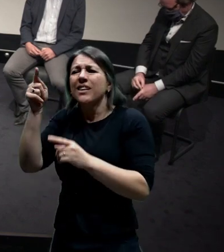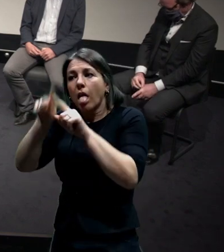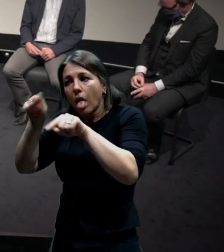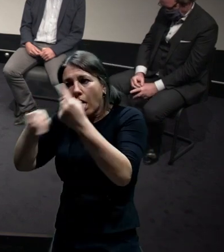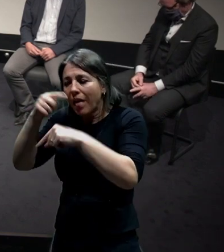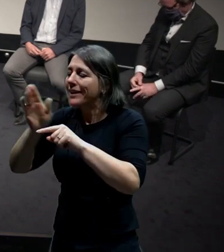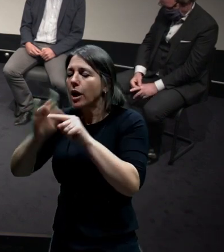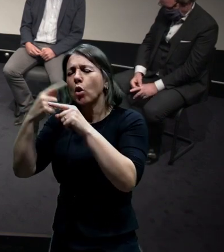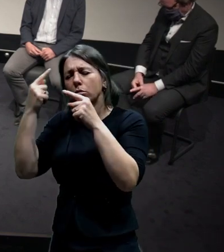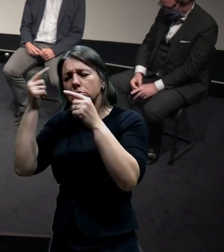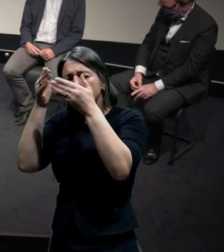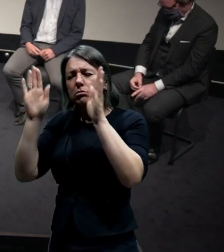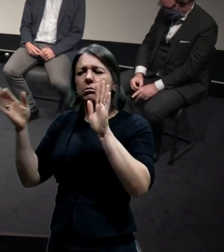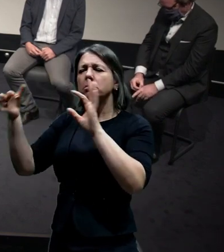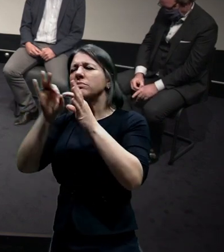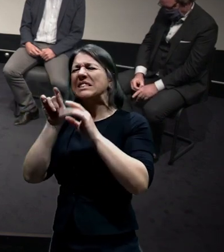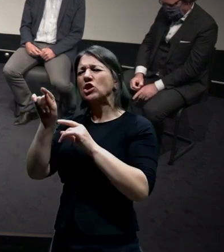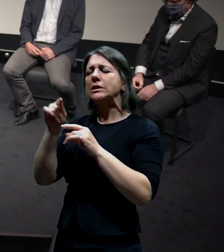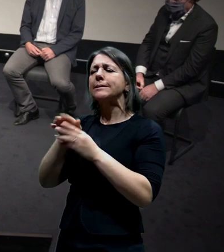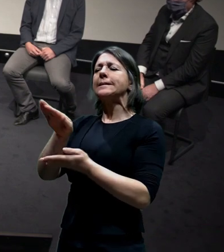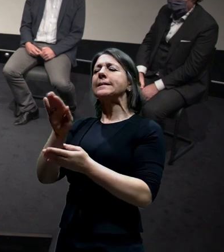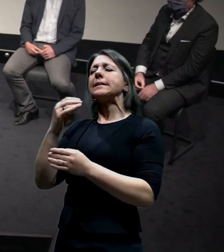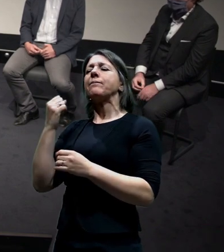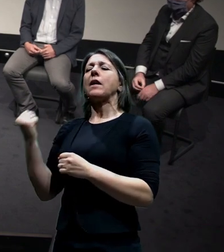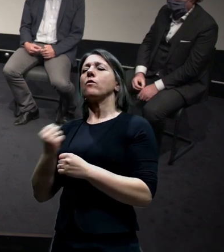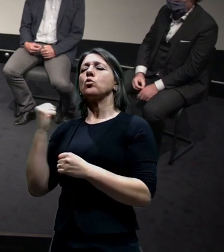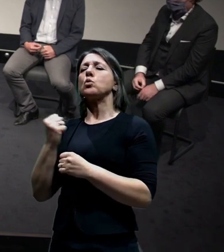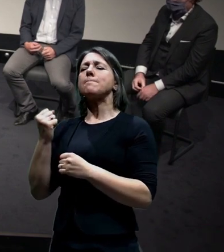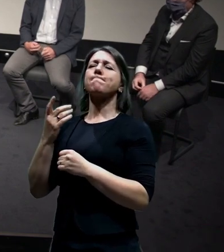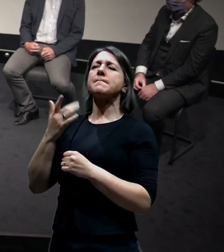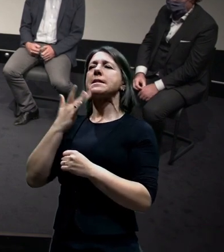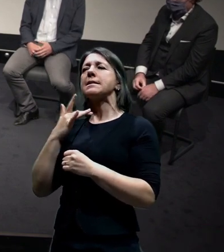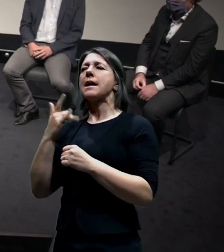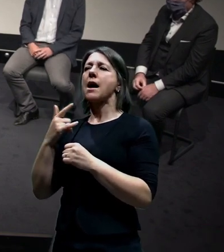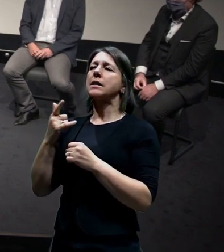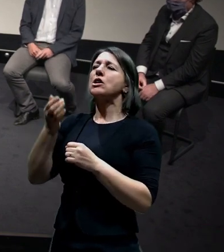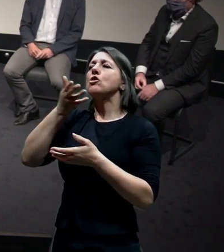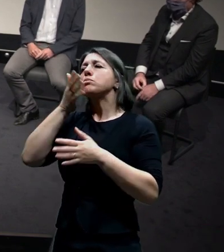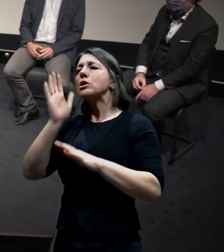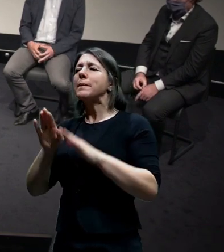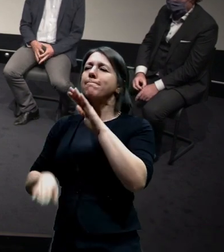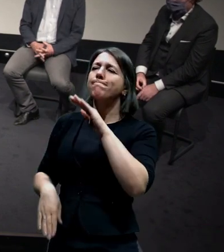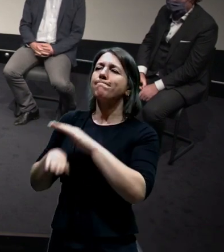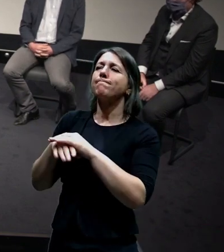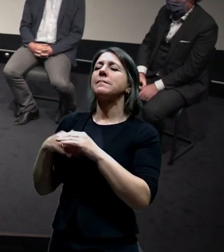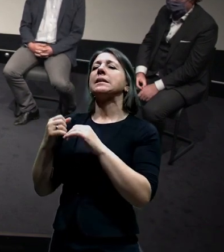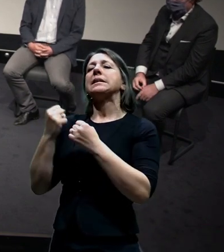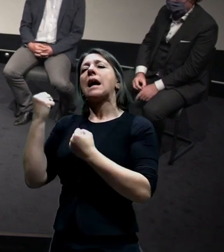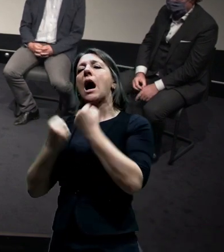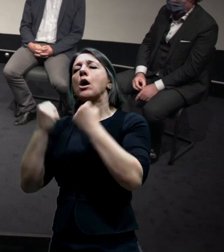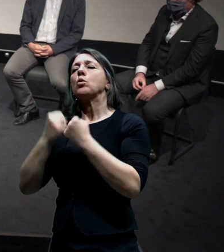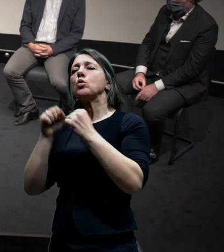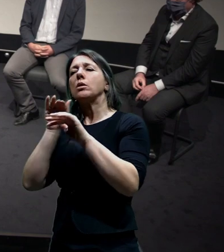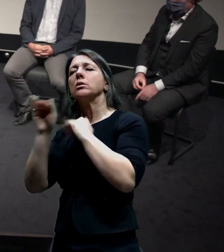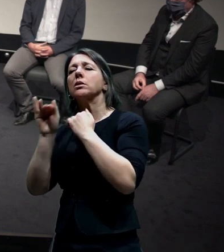si řekneme, aha, tak ono to nefunguje. Jak by tohle jako dopravní připojení, kolik by snesl jakou kapacitu a nedokážeme my třeba tím, že